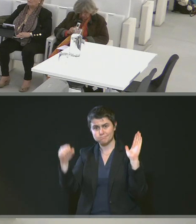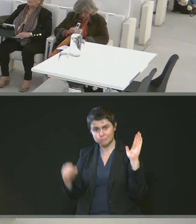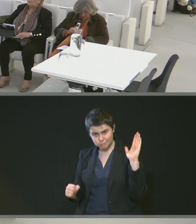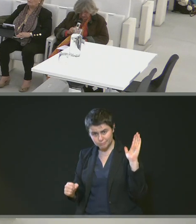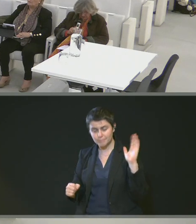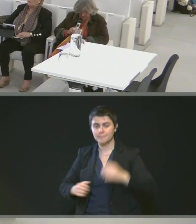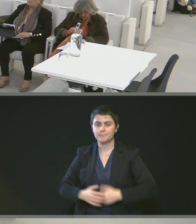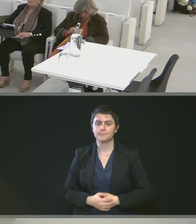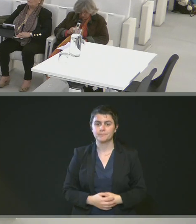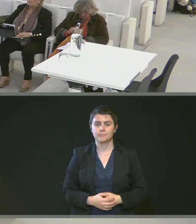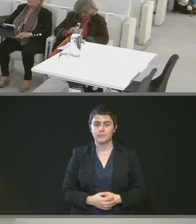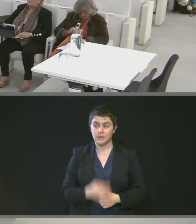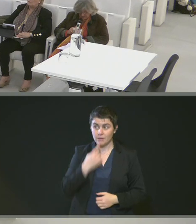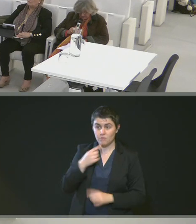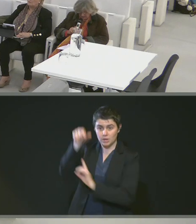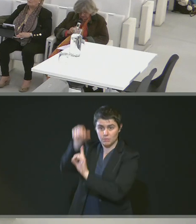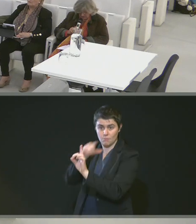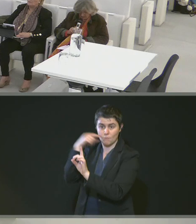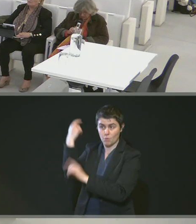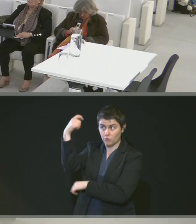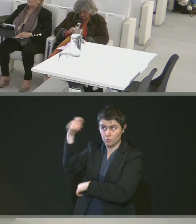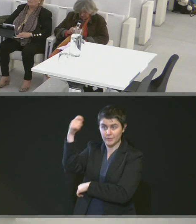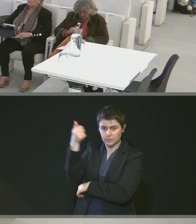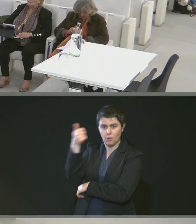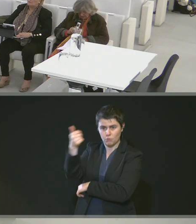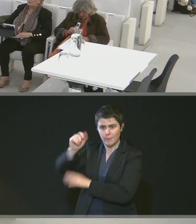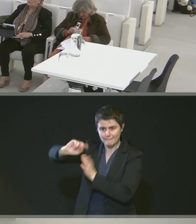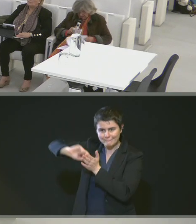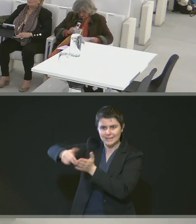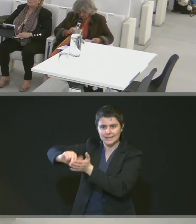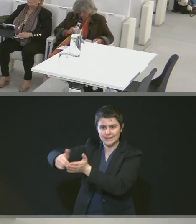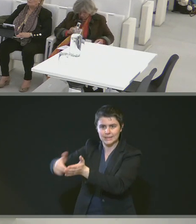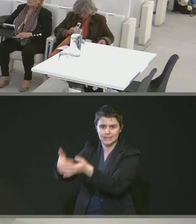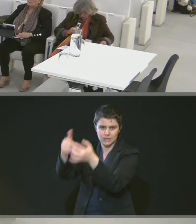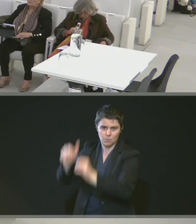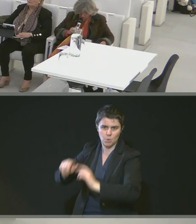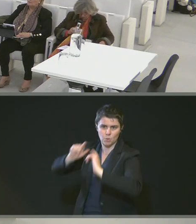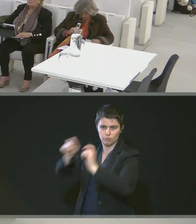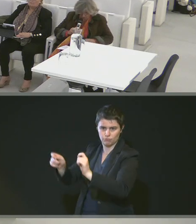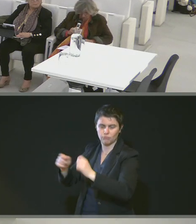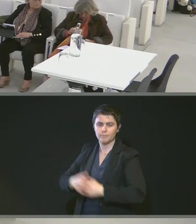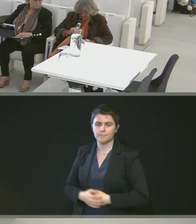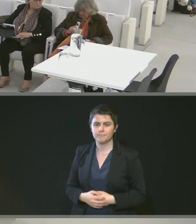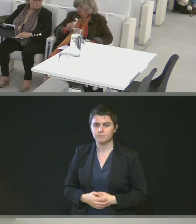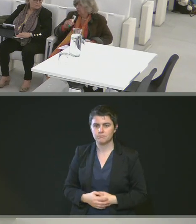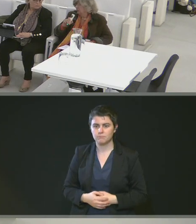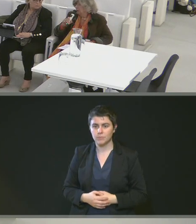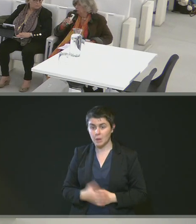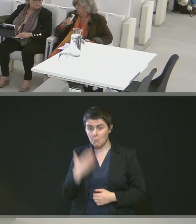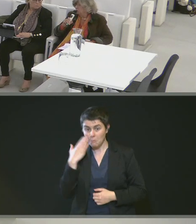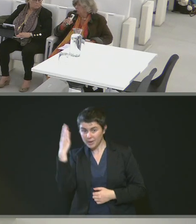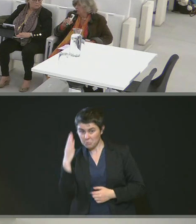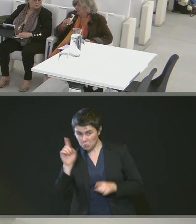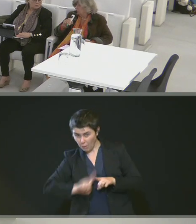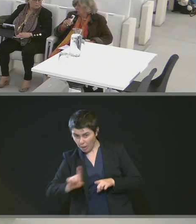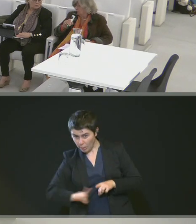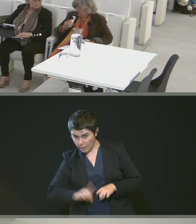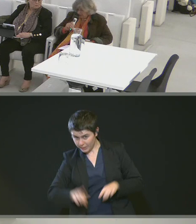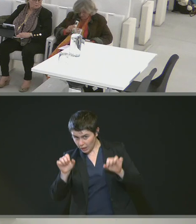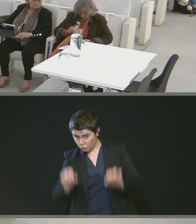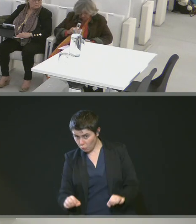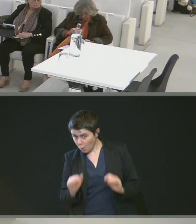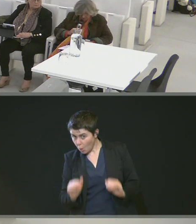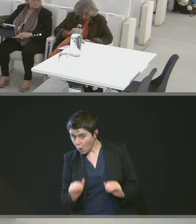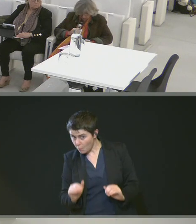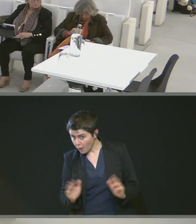de délibération et d'habiliter donc le président à signer ces marchés ainsi que les actes afférents. Je peux vous détailler un tout petit peu les marchés